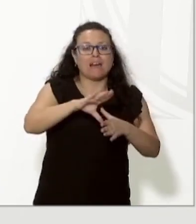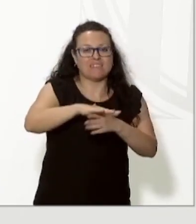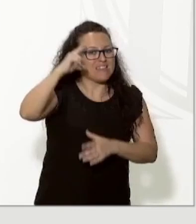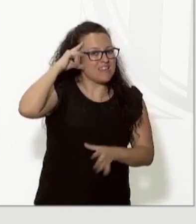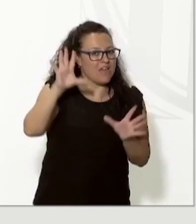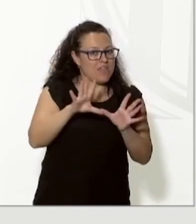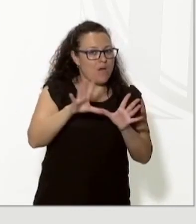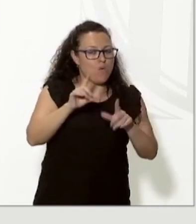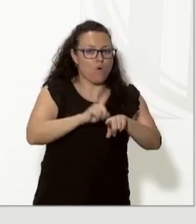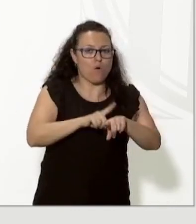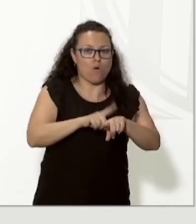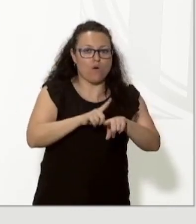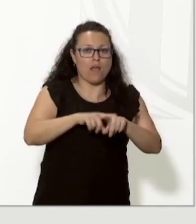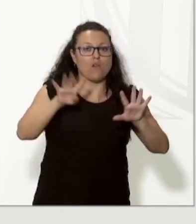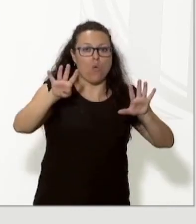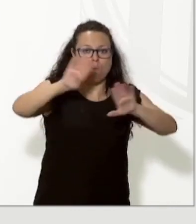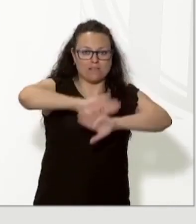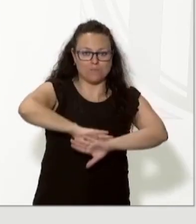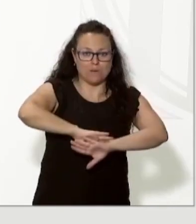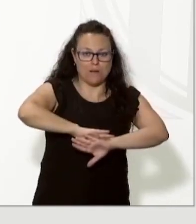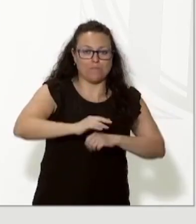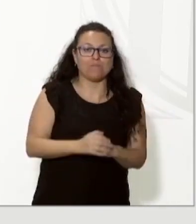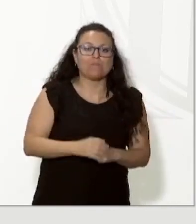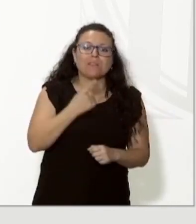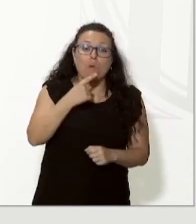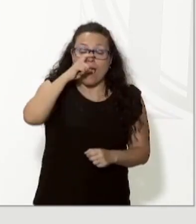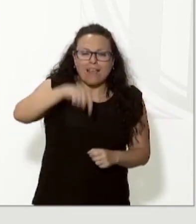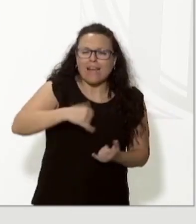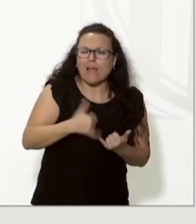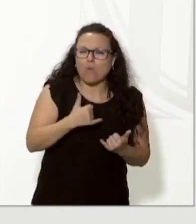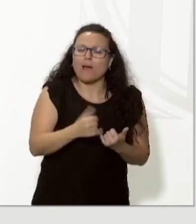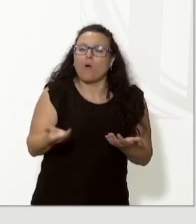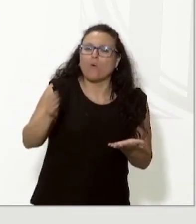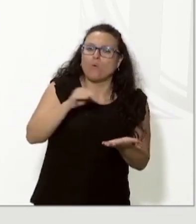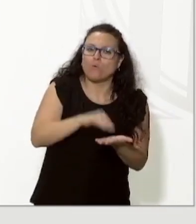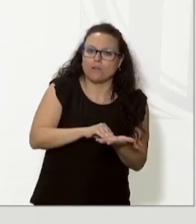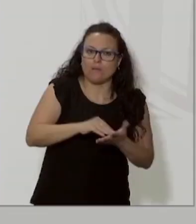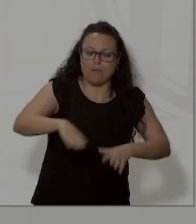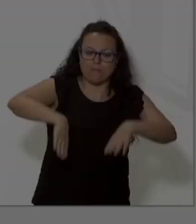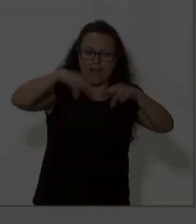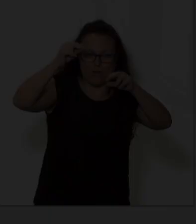10 a les 9 del vespre i es recupera, aquest any, retorna al Palau de la Generalitat. Gràcies.